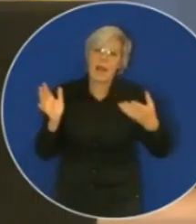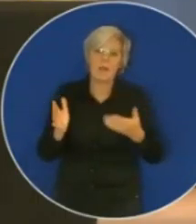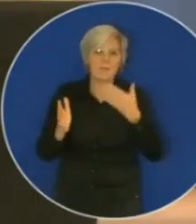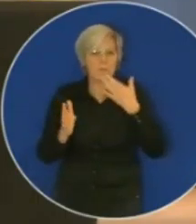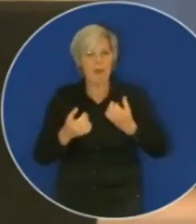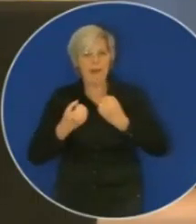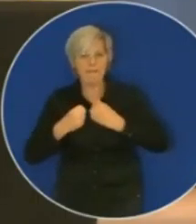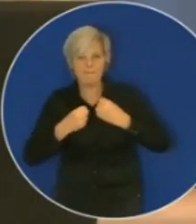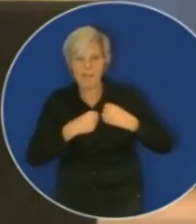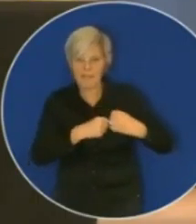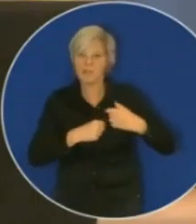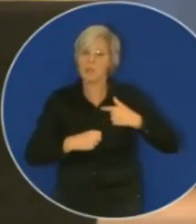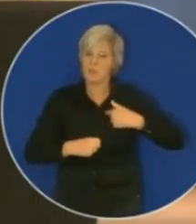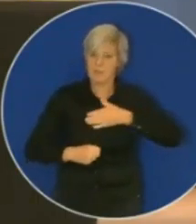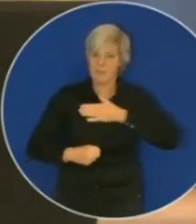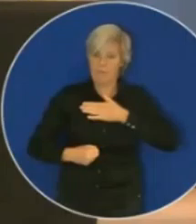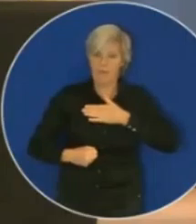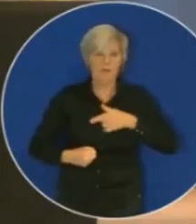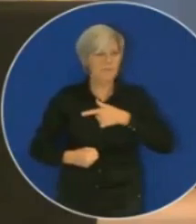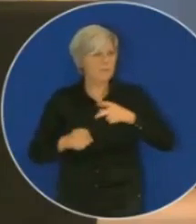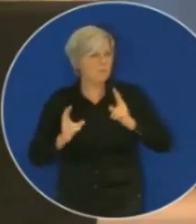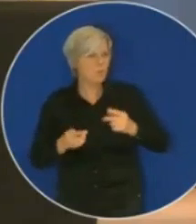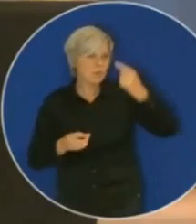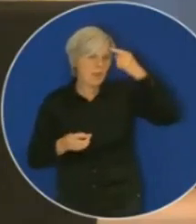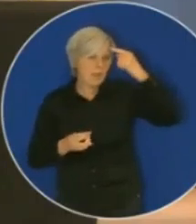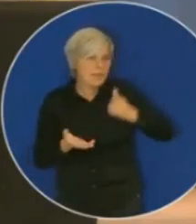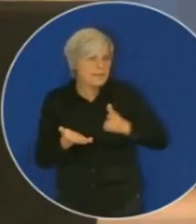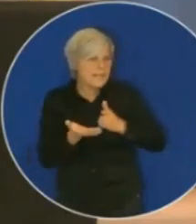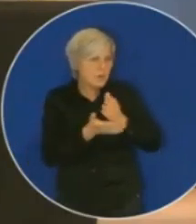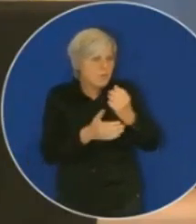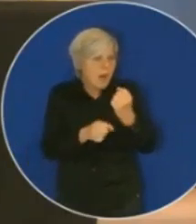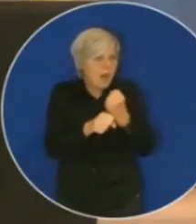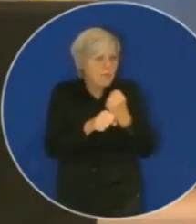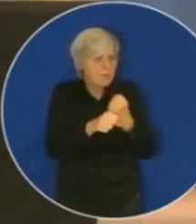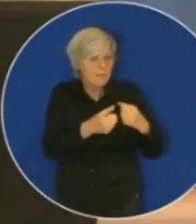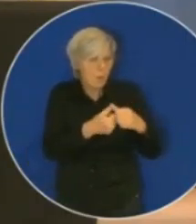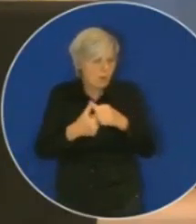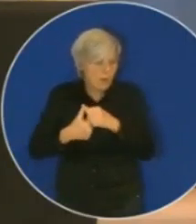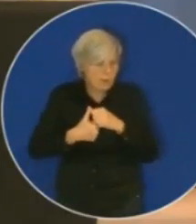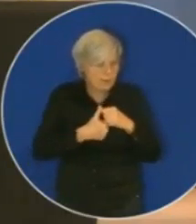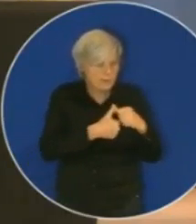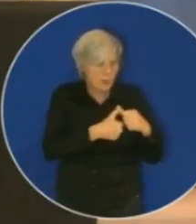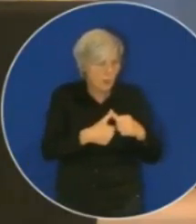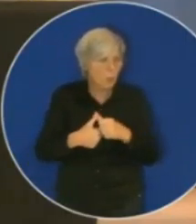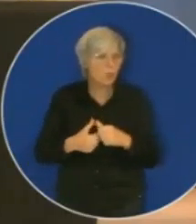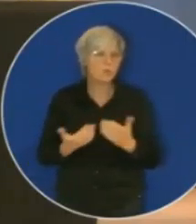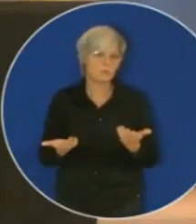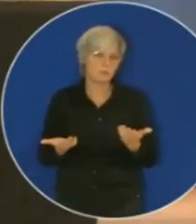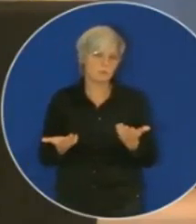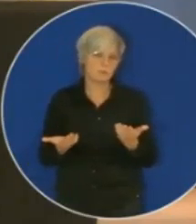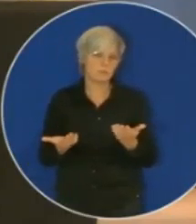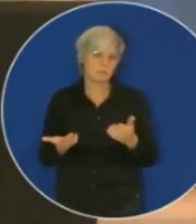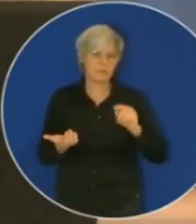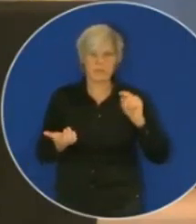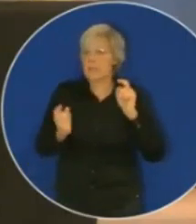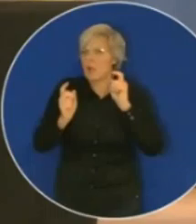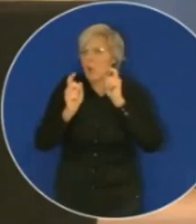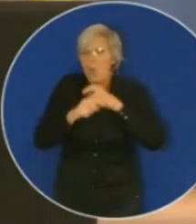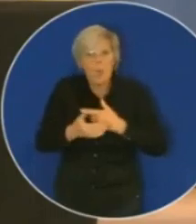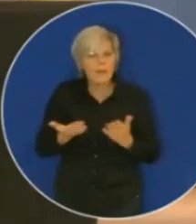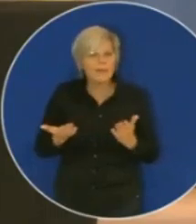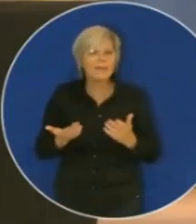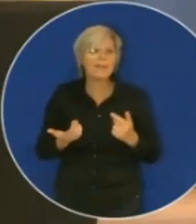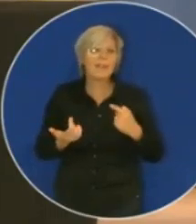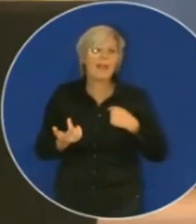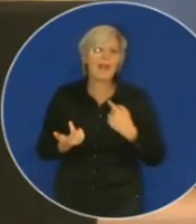uppnå. Vi ska nog också tänka igenom arbetsorganisationen. Det går inte att